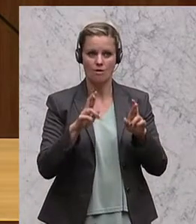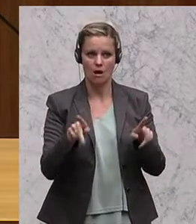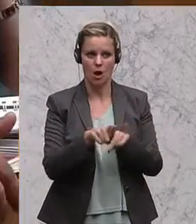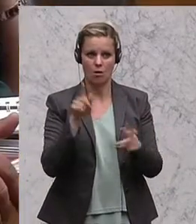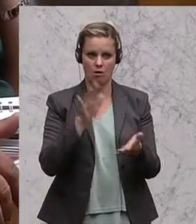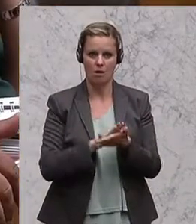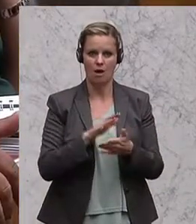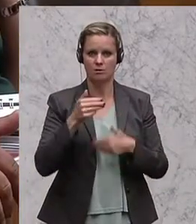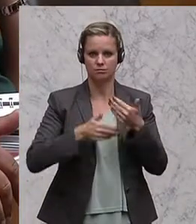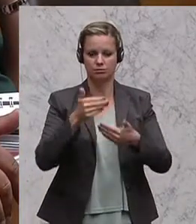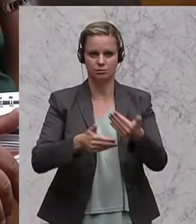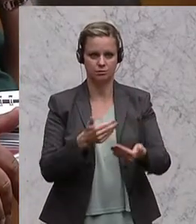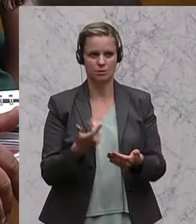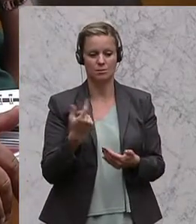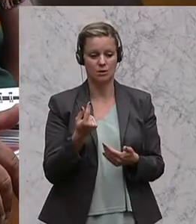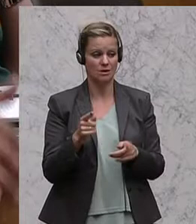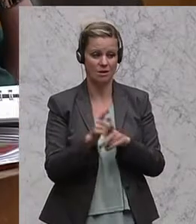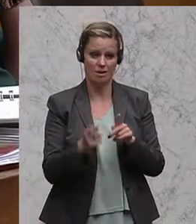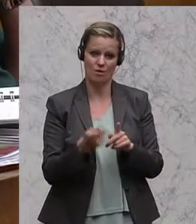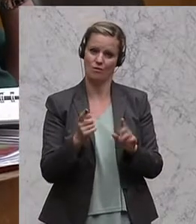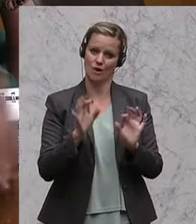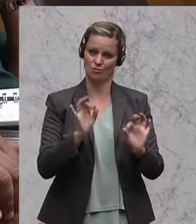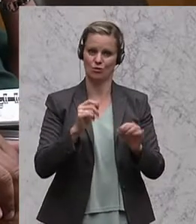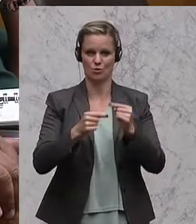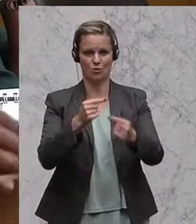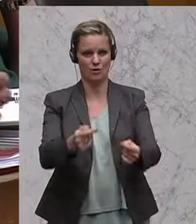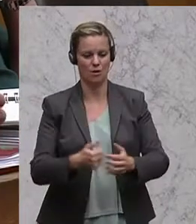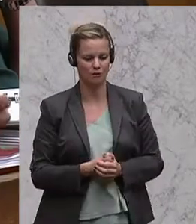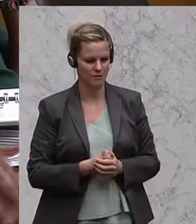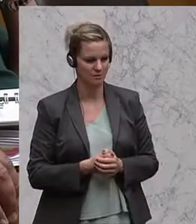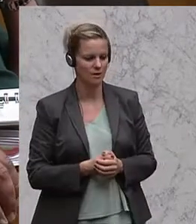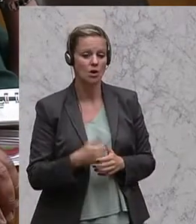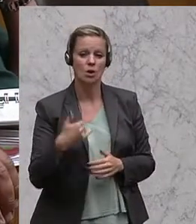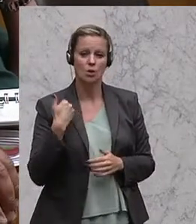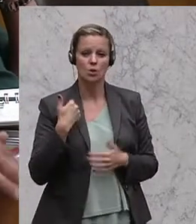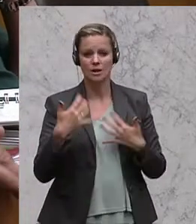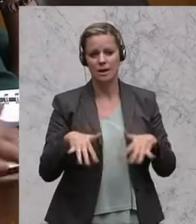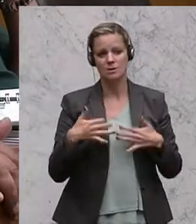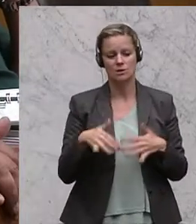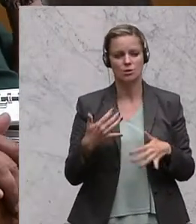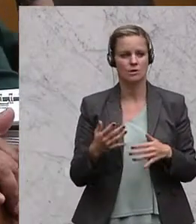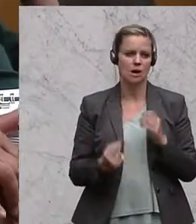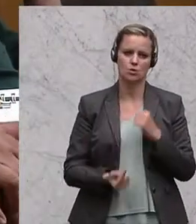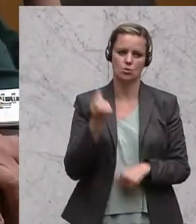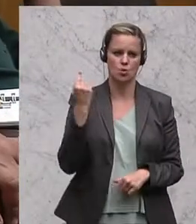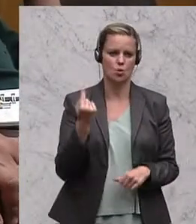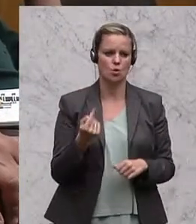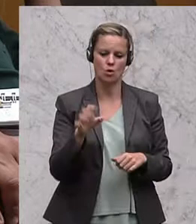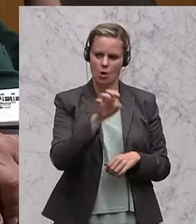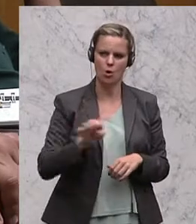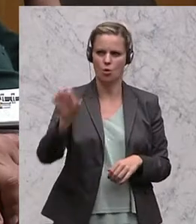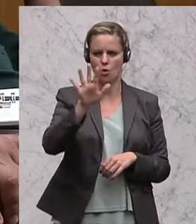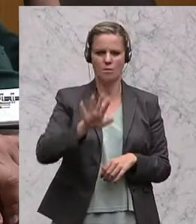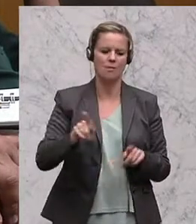funktioniert, dass es dementsprechend fruchtet. Auch wichtig, die Jugendarbeitslosigkeit ist viel zu hoch in Europa,